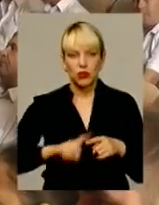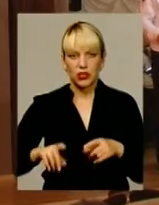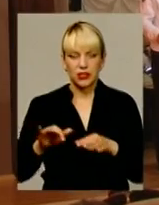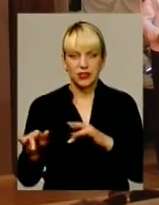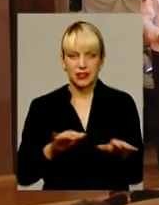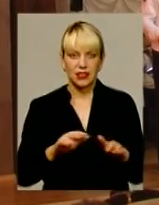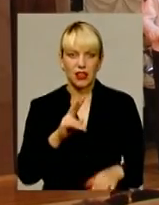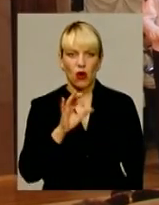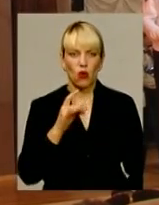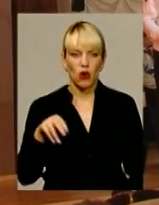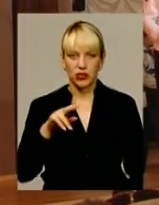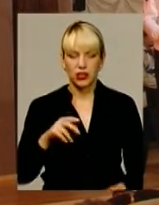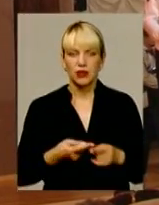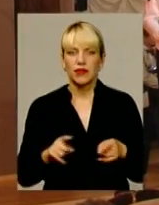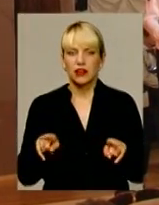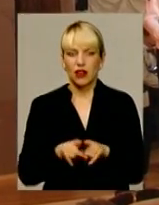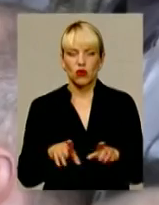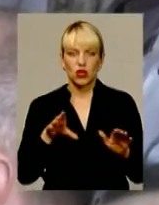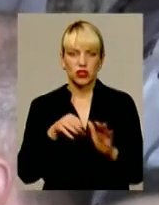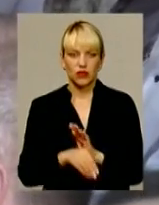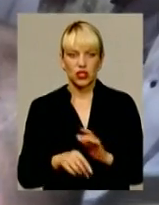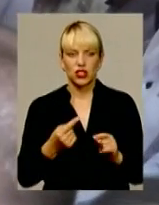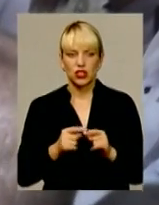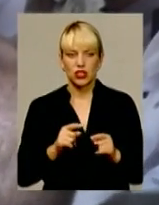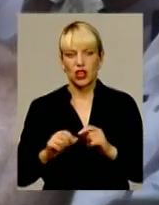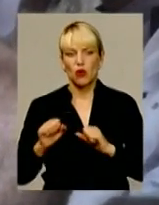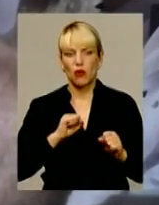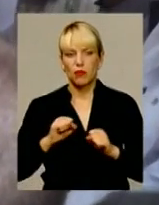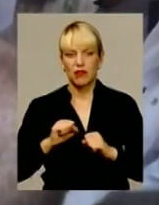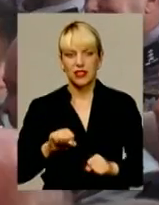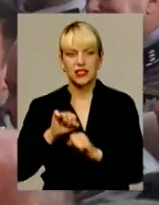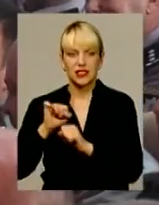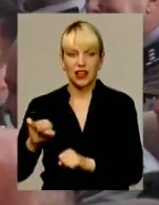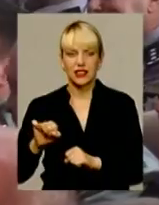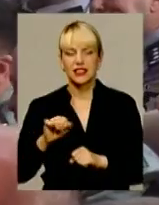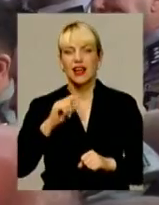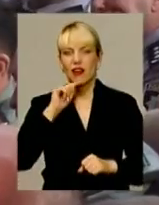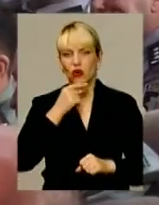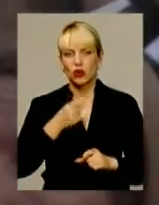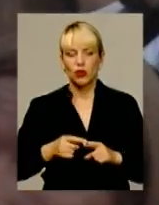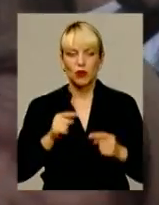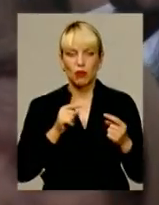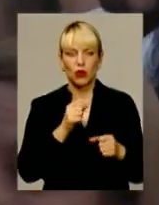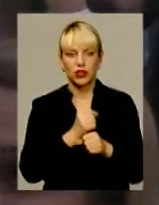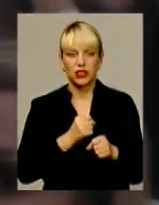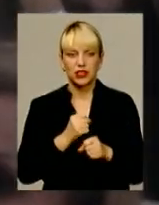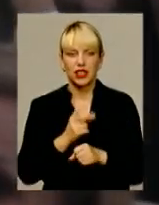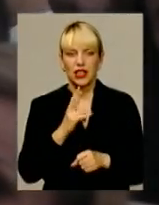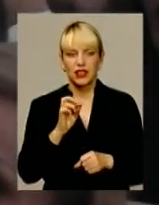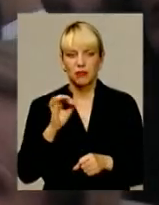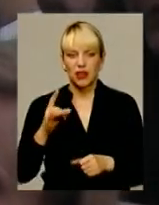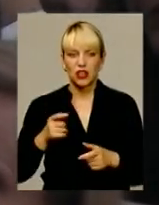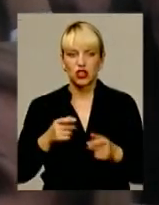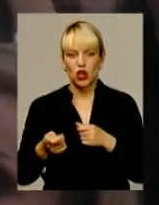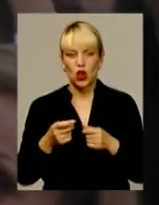У правоохоронну структуру області також увійшли, зокрема, управління захисту економікою, протидії кібер- та наркозлочинності, а ще